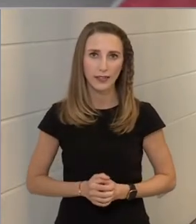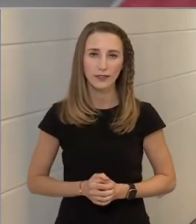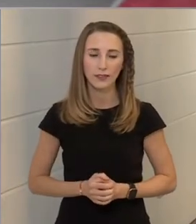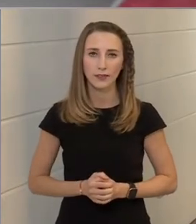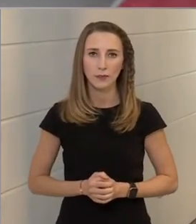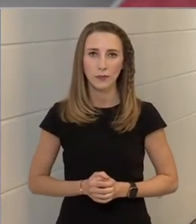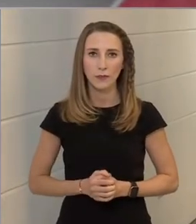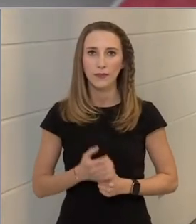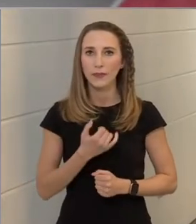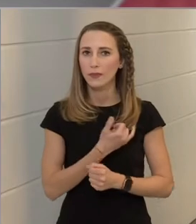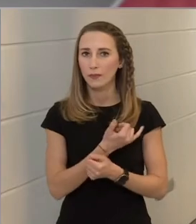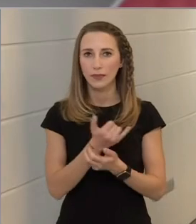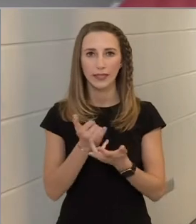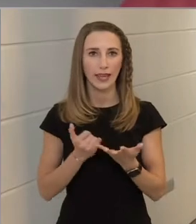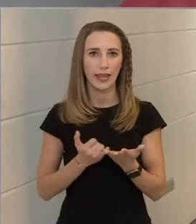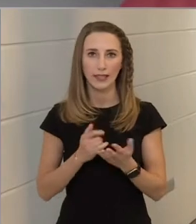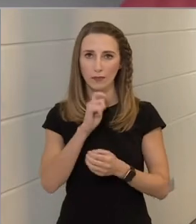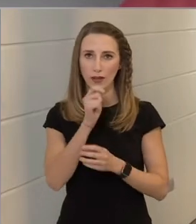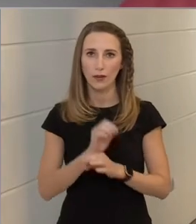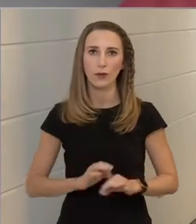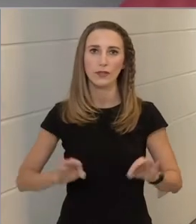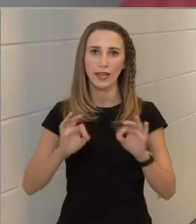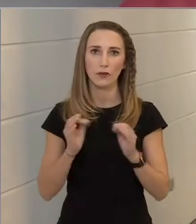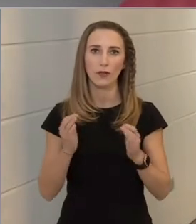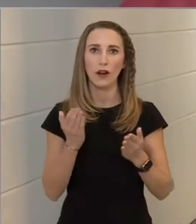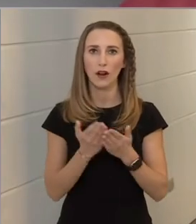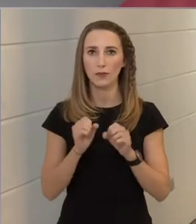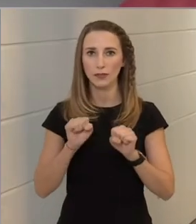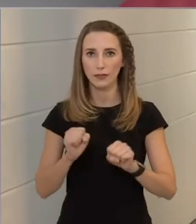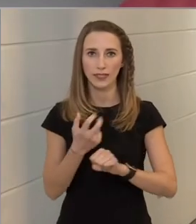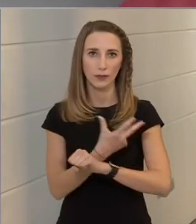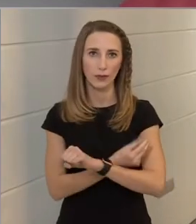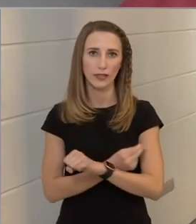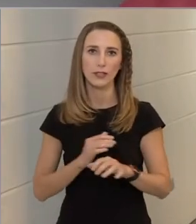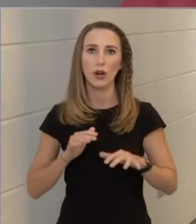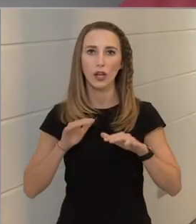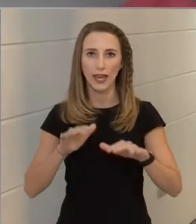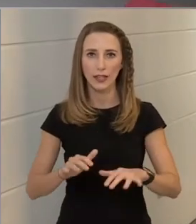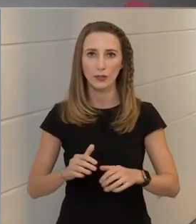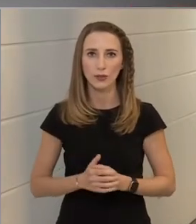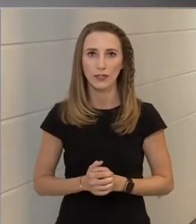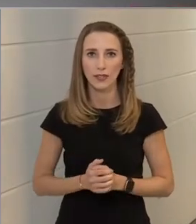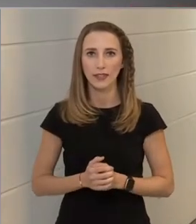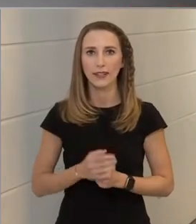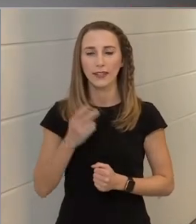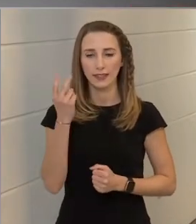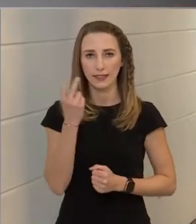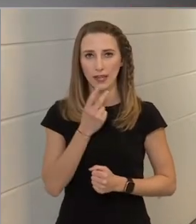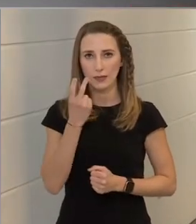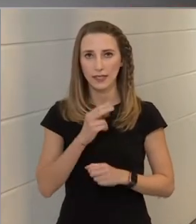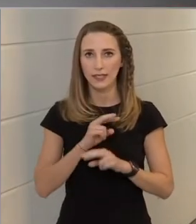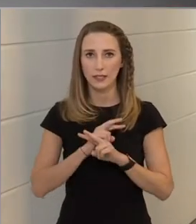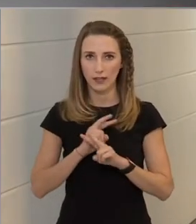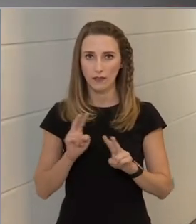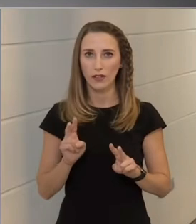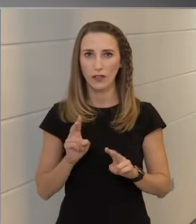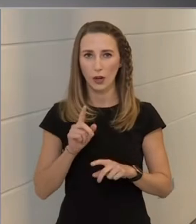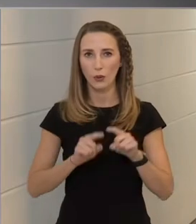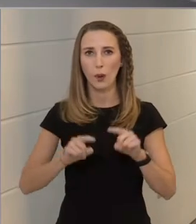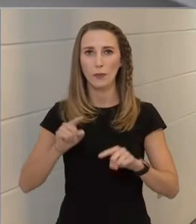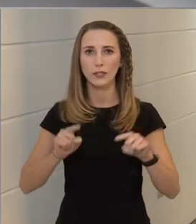Mindegyik Magyarországon alkalmazott védőoltás hatásos. Természetesen vannak